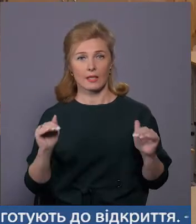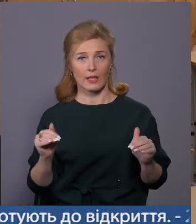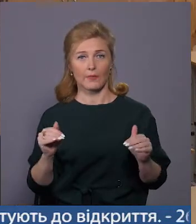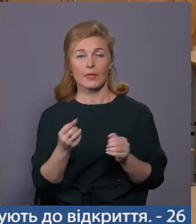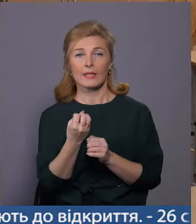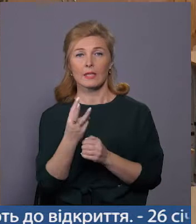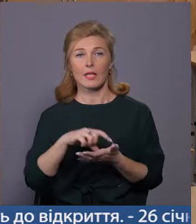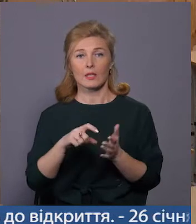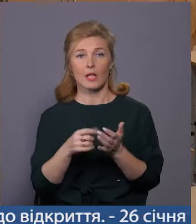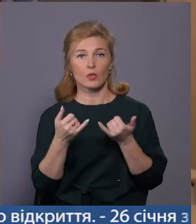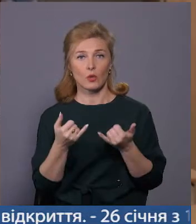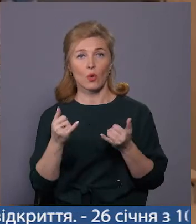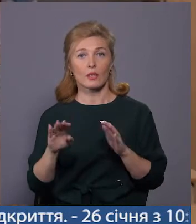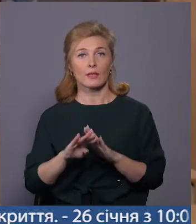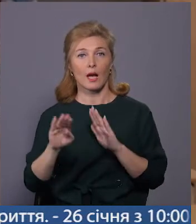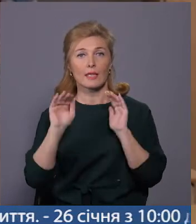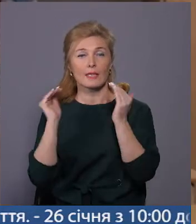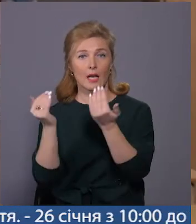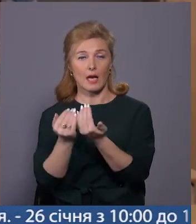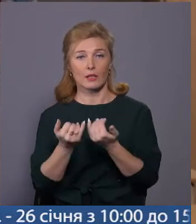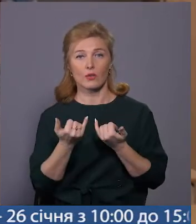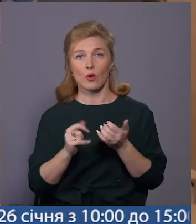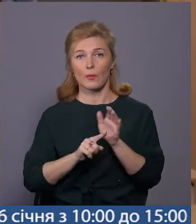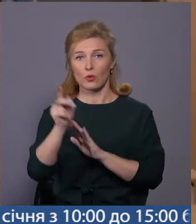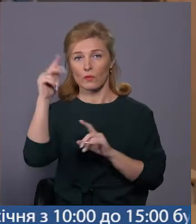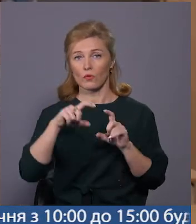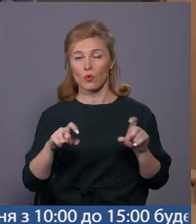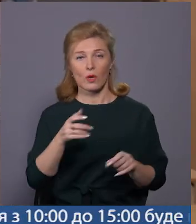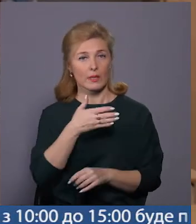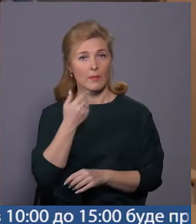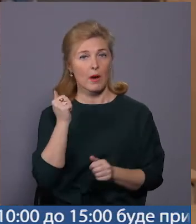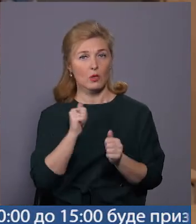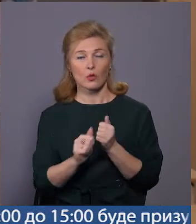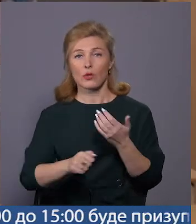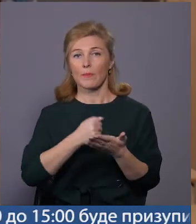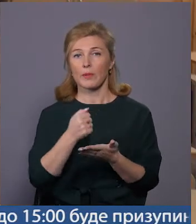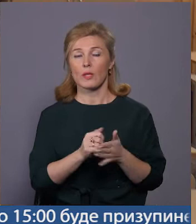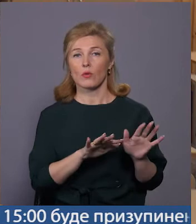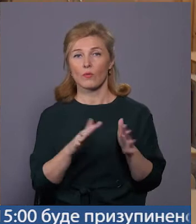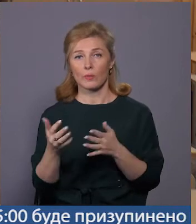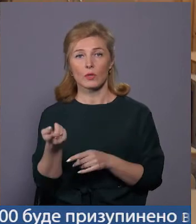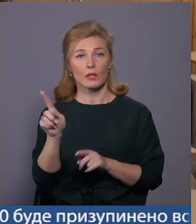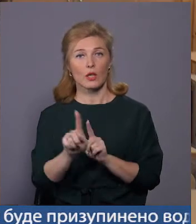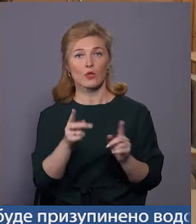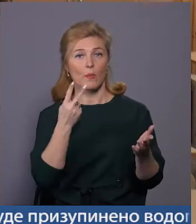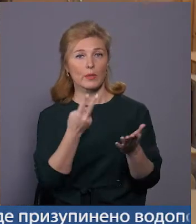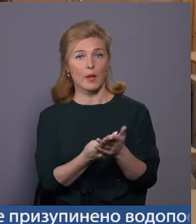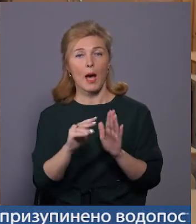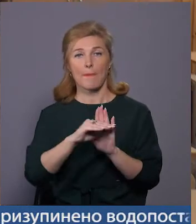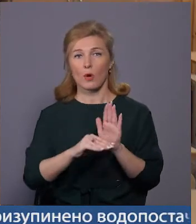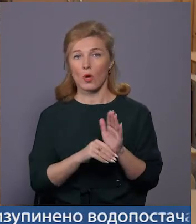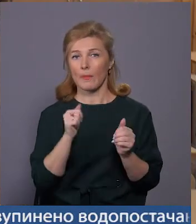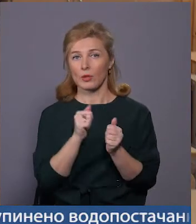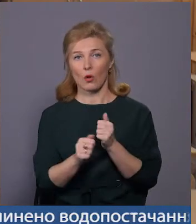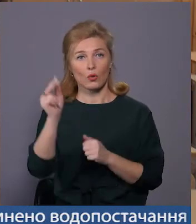13 класів сьогодні на ізоляції. На сьогодні початкової школи немає жодного підтвердженого випадку. Те, що передбачено програмою на